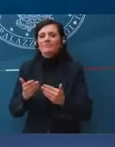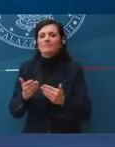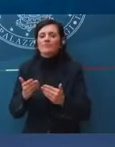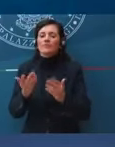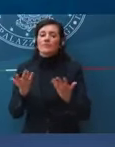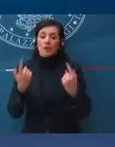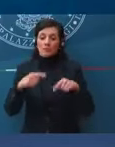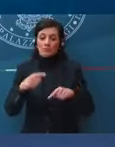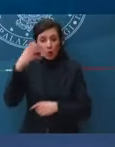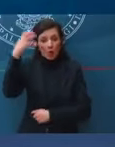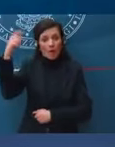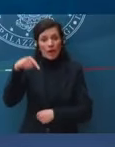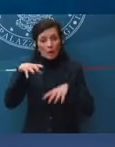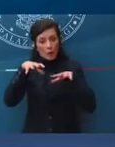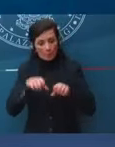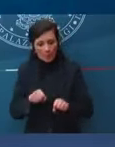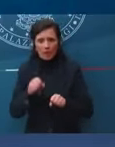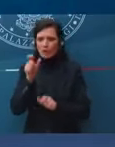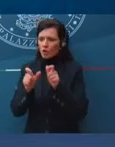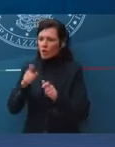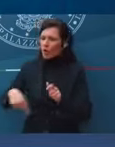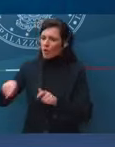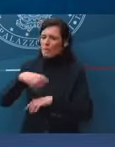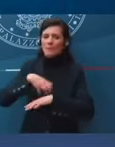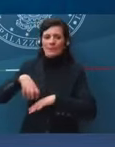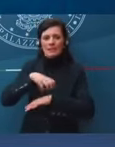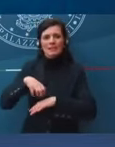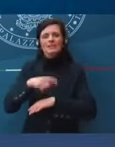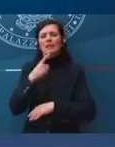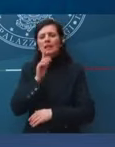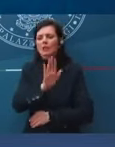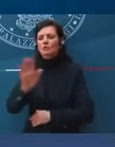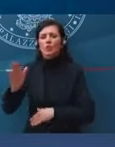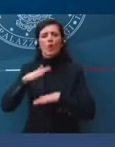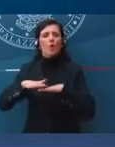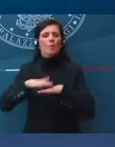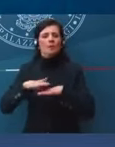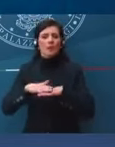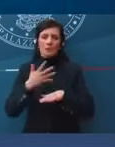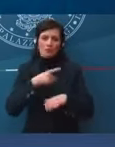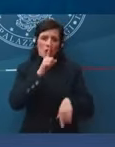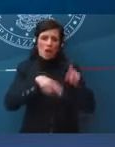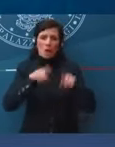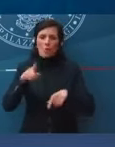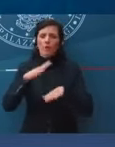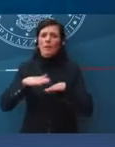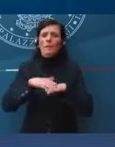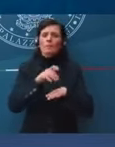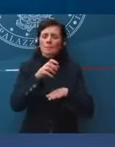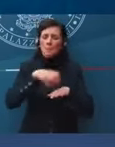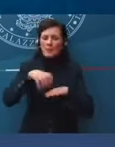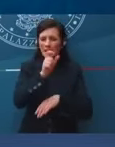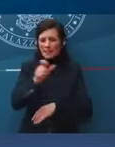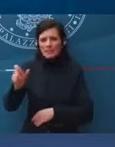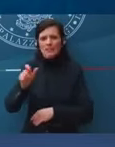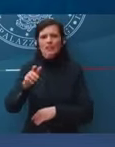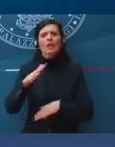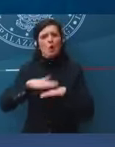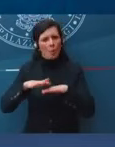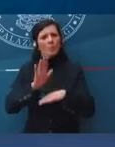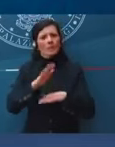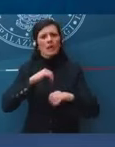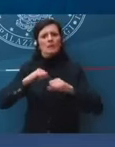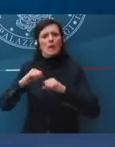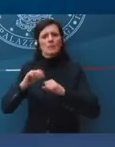l'impegno del Governo e dei Ministri in particolare competenti, ma come dico, ci sono alcuni Ministri che sono competenti attraverso tutte le amministrazioni,